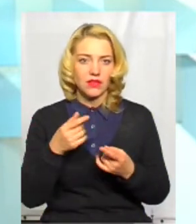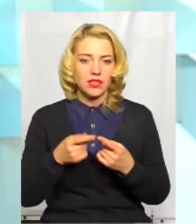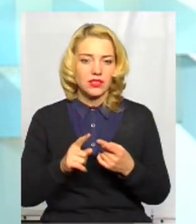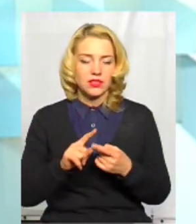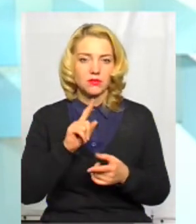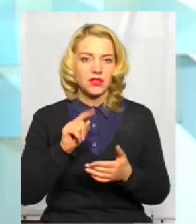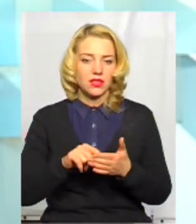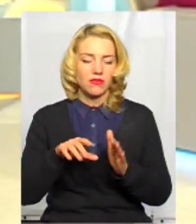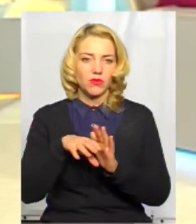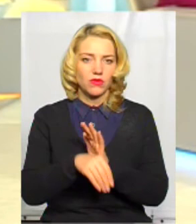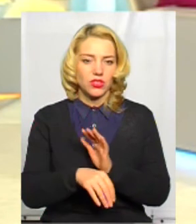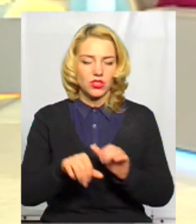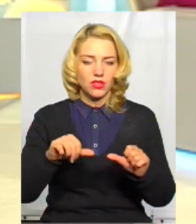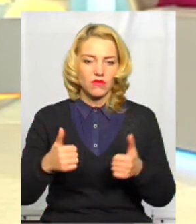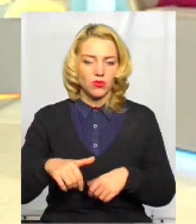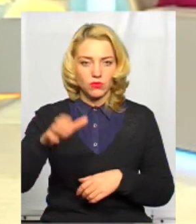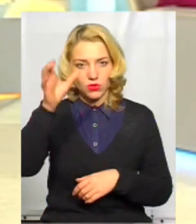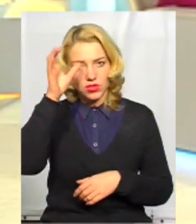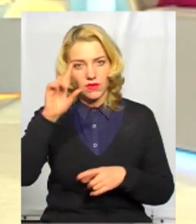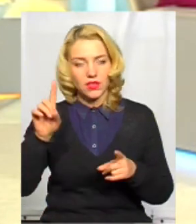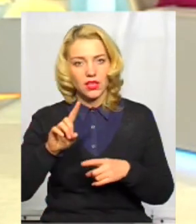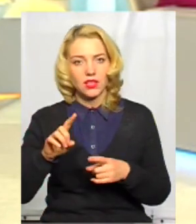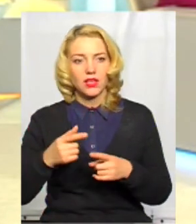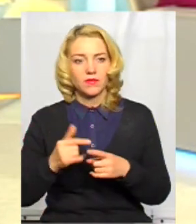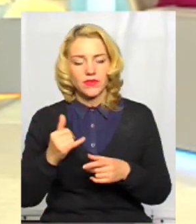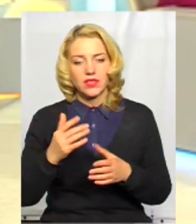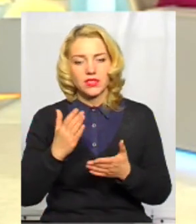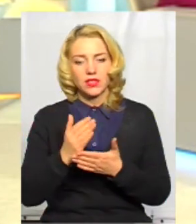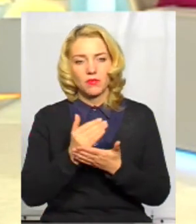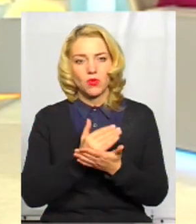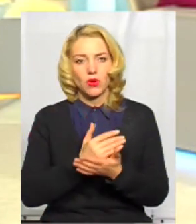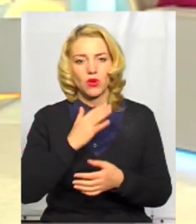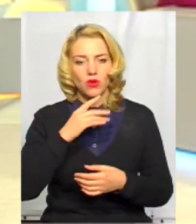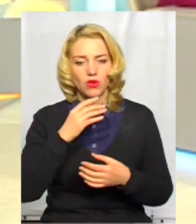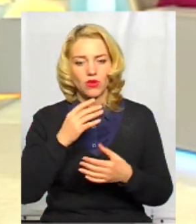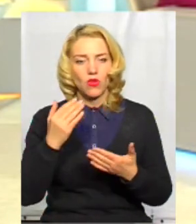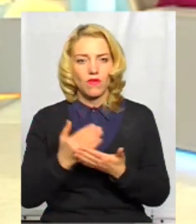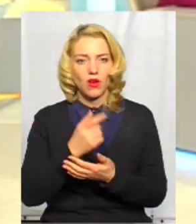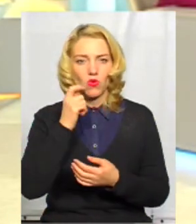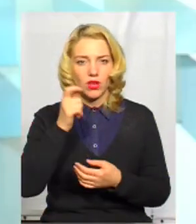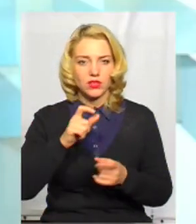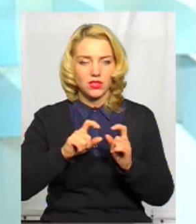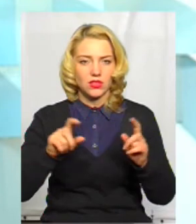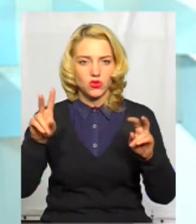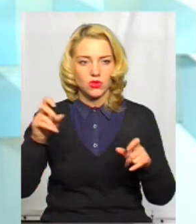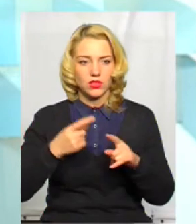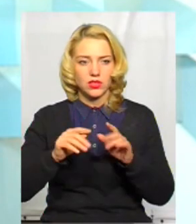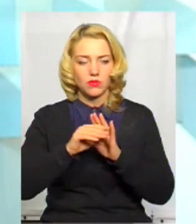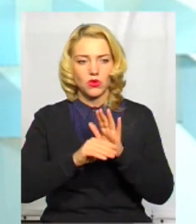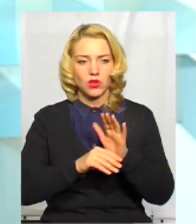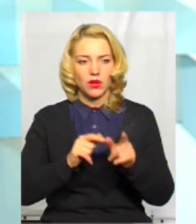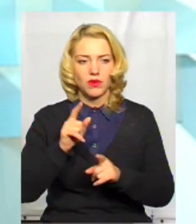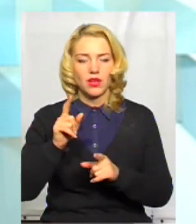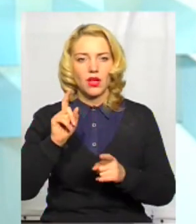впровадження реформи освіти, тому що в нас зараз йде і та ж сама програма нової української школи і так далі. Це програма, пов'язані з